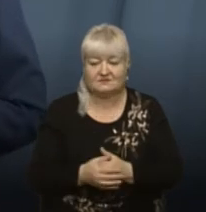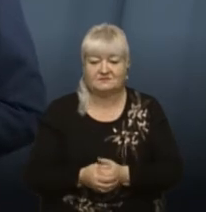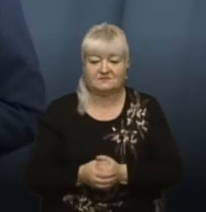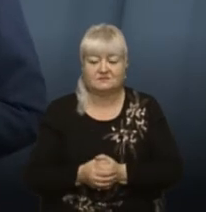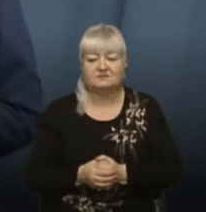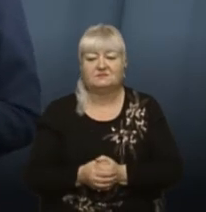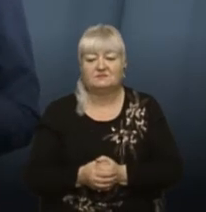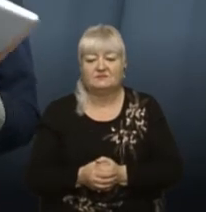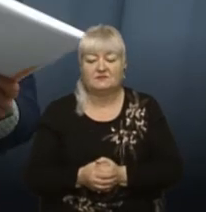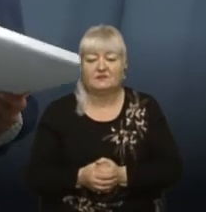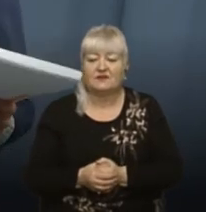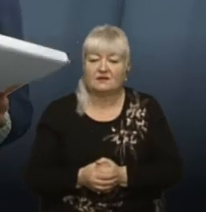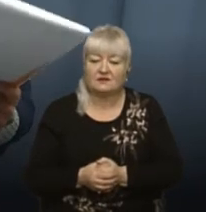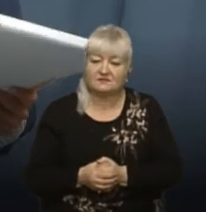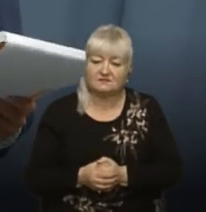не почула, на жаль.